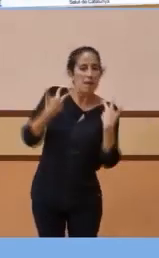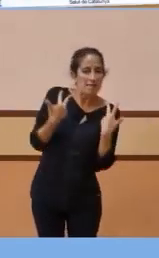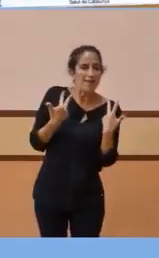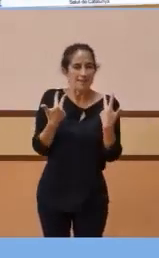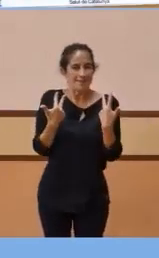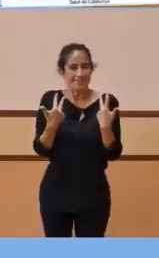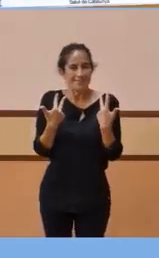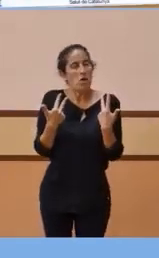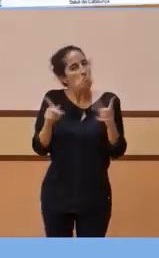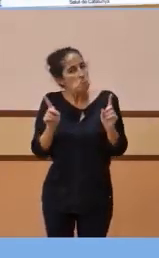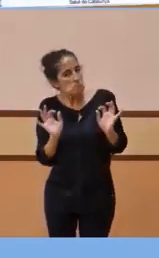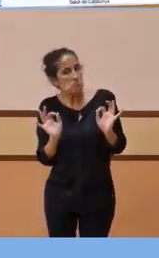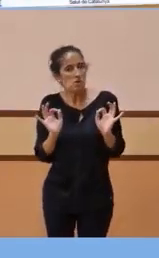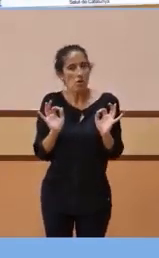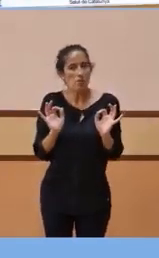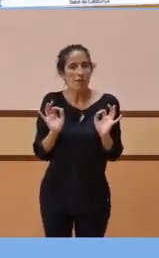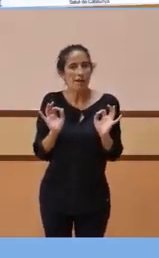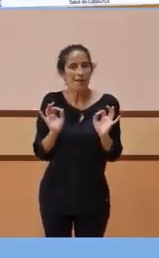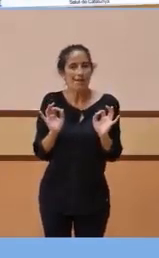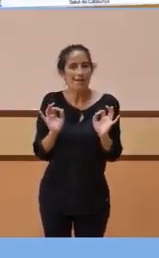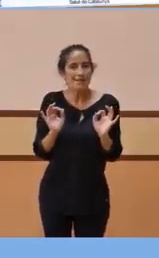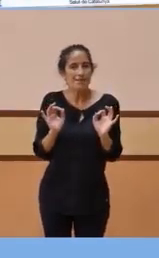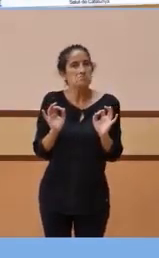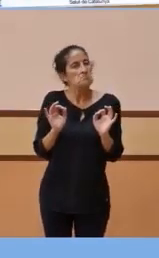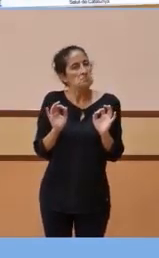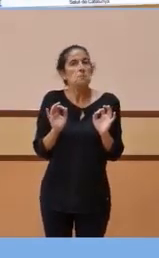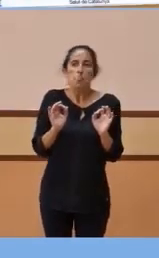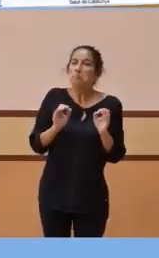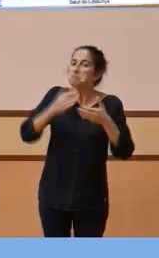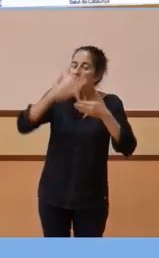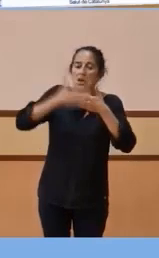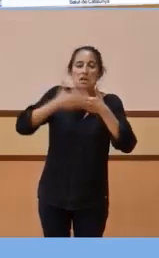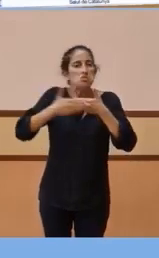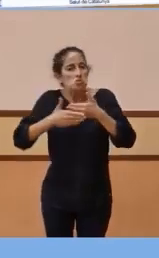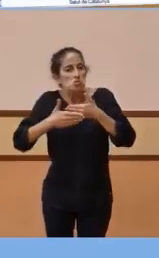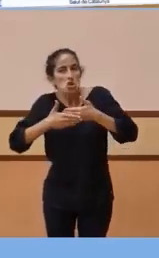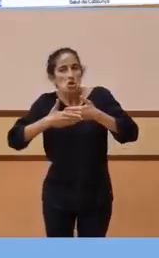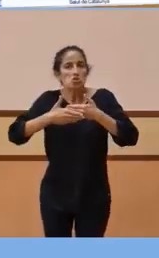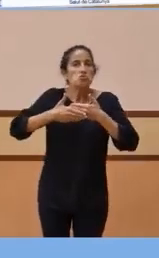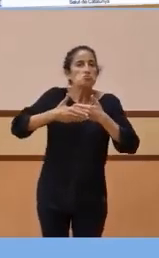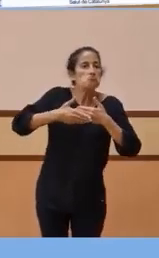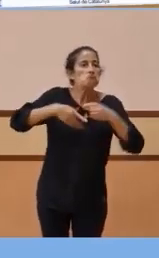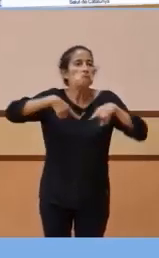de restricció de la mobilitat,